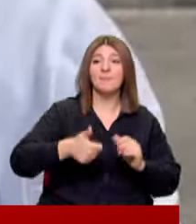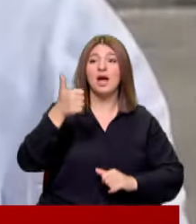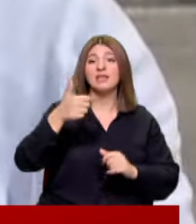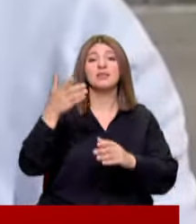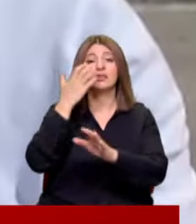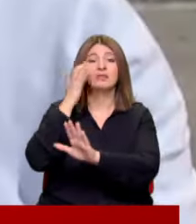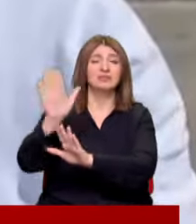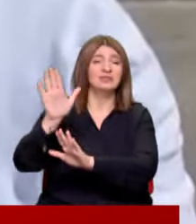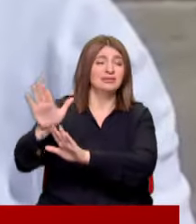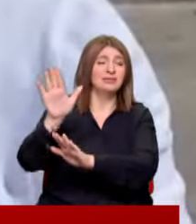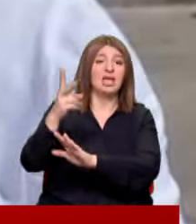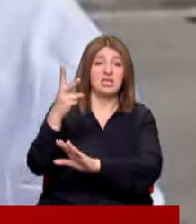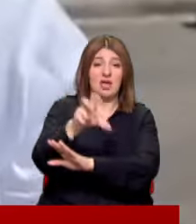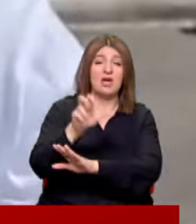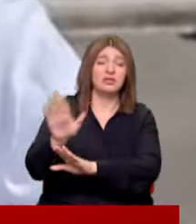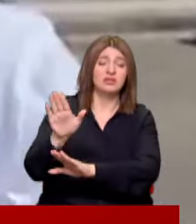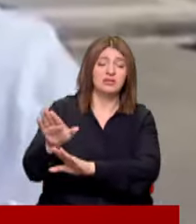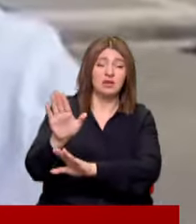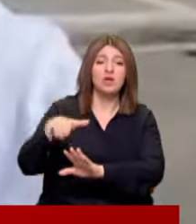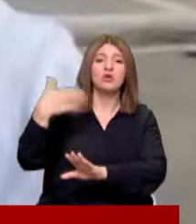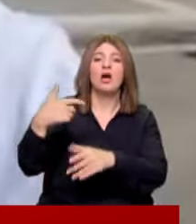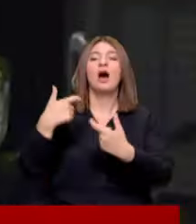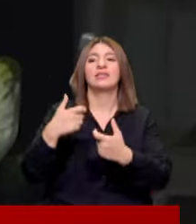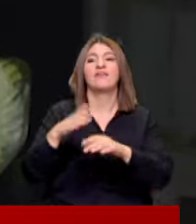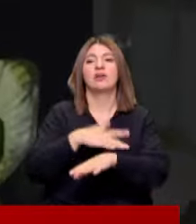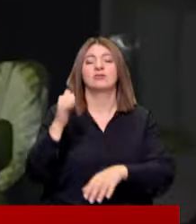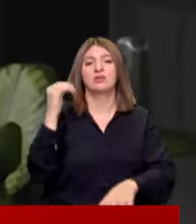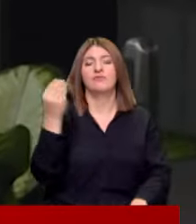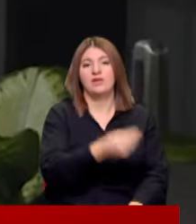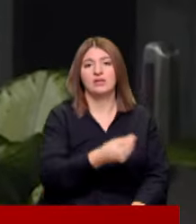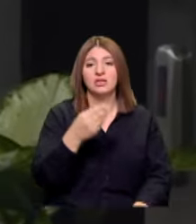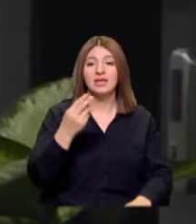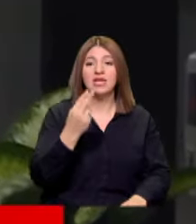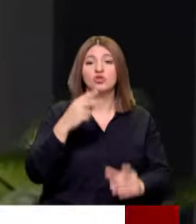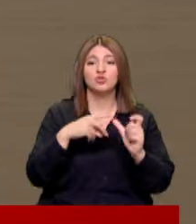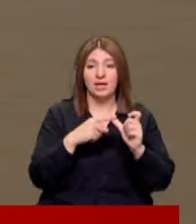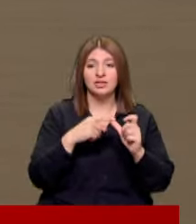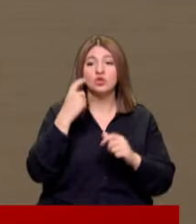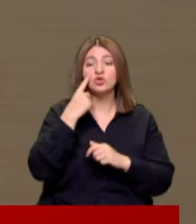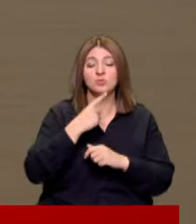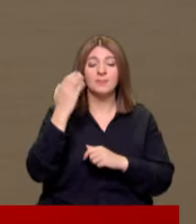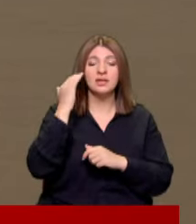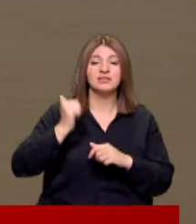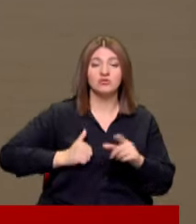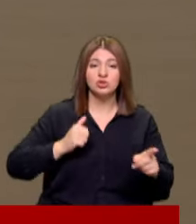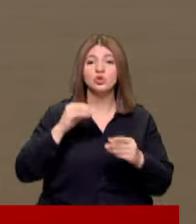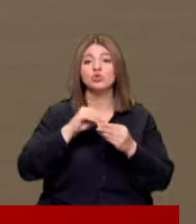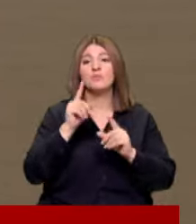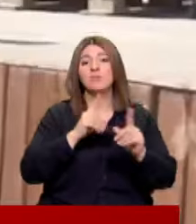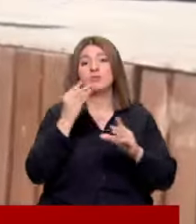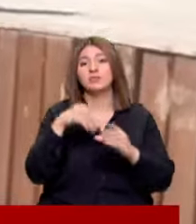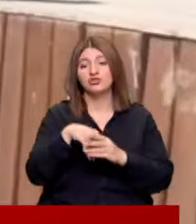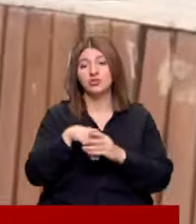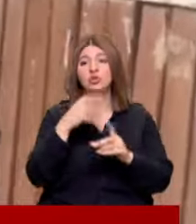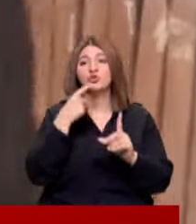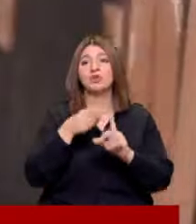çekmecesinde bekleyen izin yazısı tekrar Hatay valiliğine iade etti 7 Şubat'ta Cumhuriyet Başsavcılığı da suçluların yargılanması için